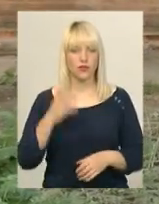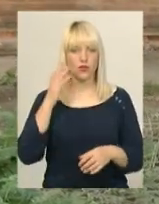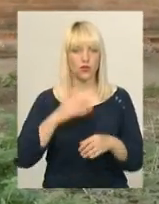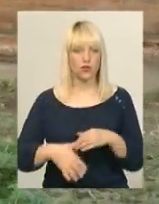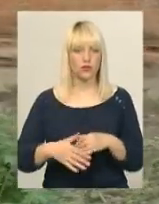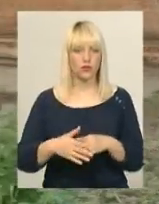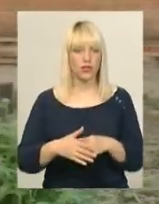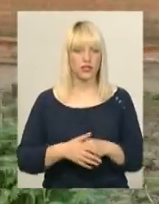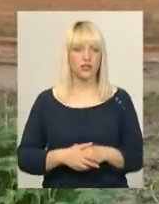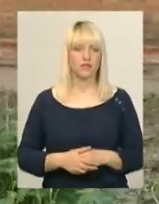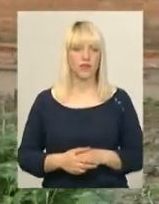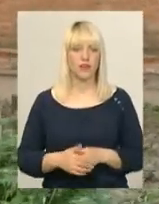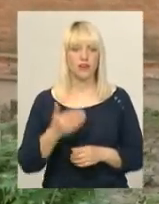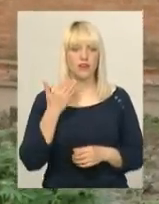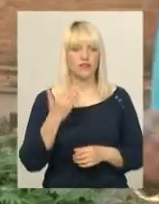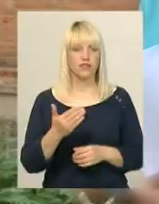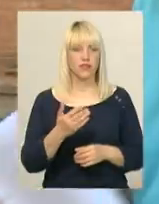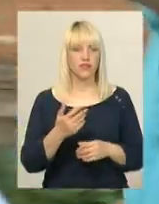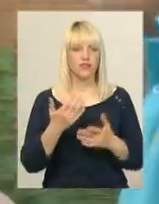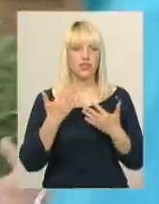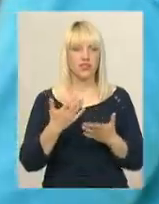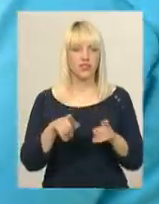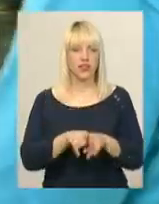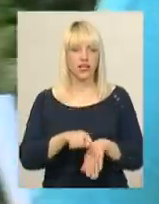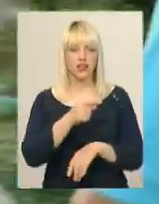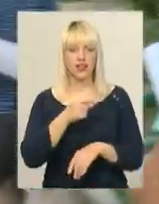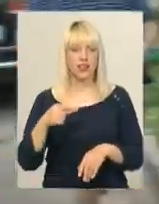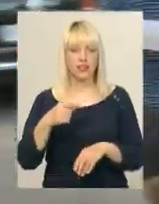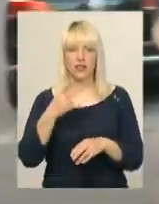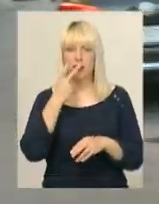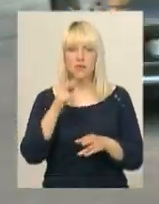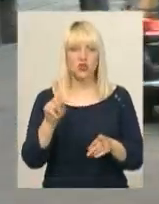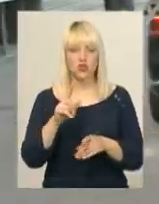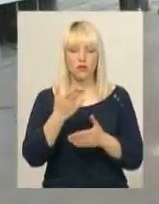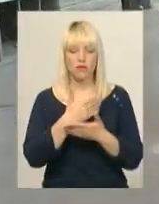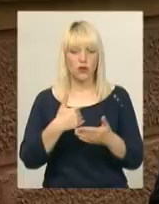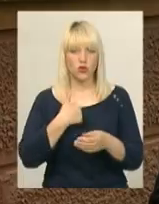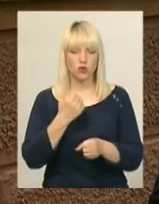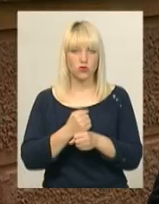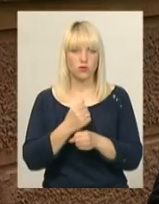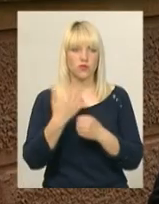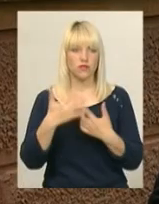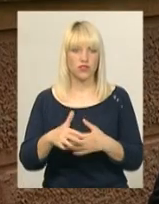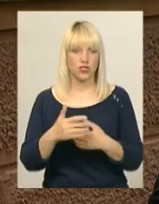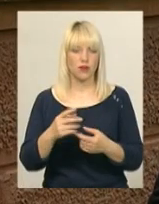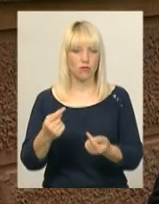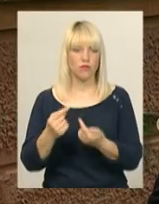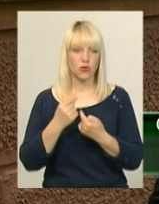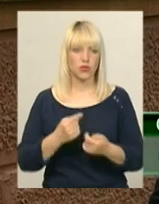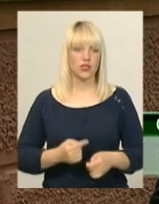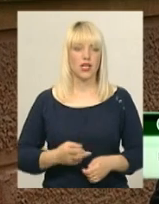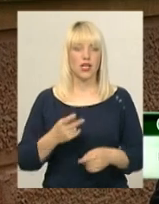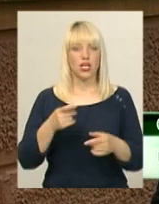Ви вже з таким негативом не бачили, що ми ще зробили, а ви вже з таким негативом. Чи дійсно прибудинкова